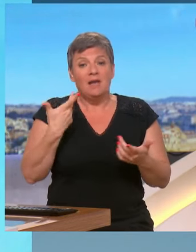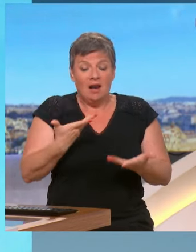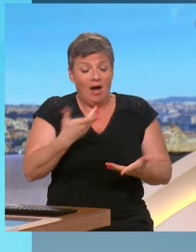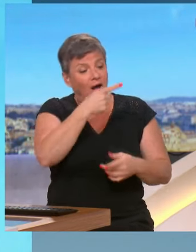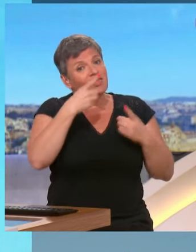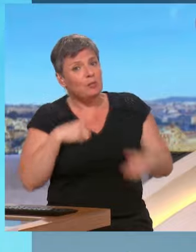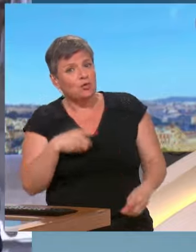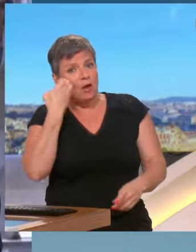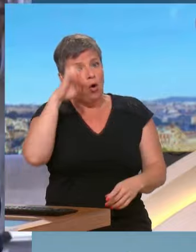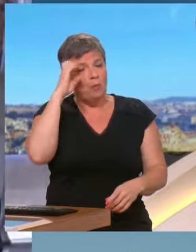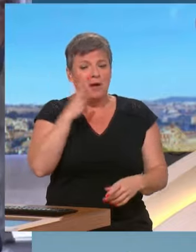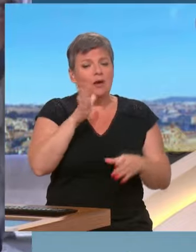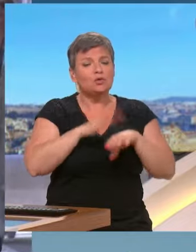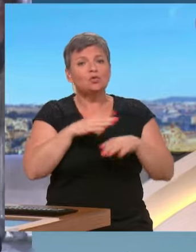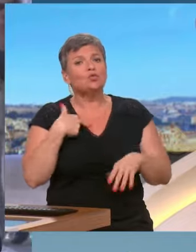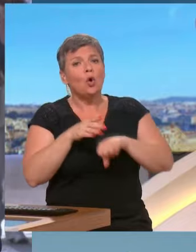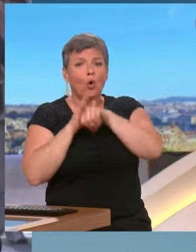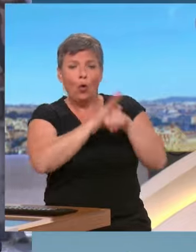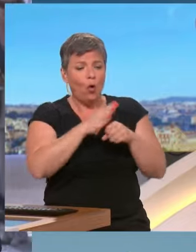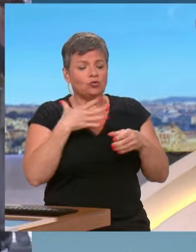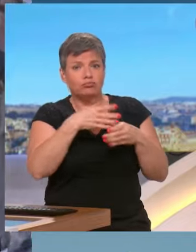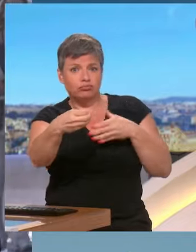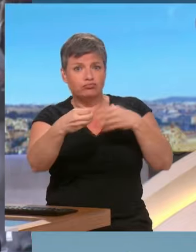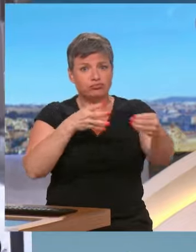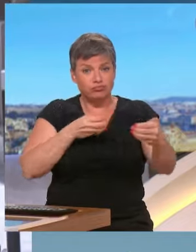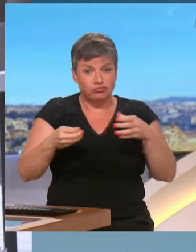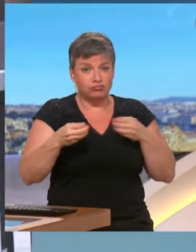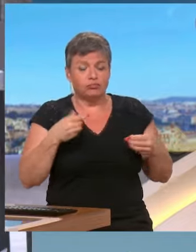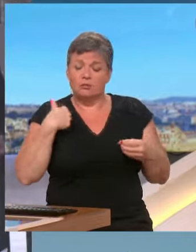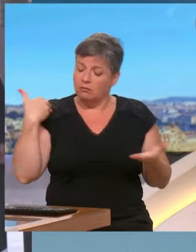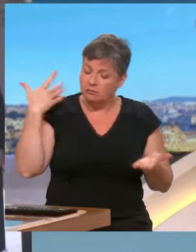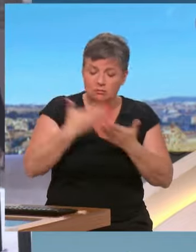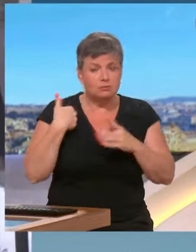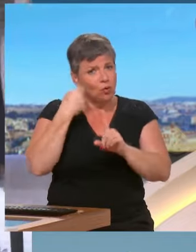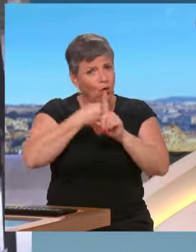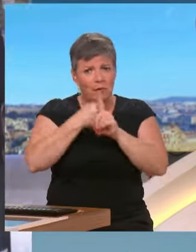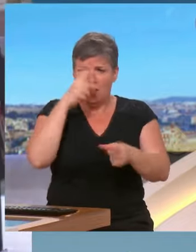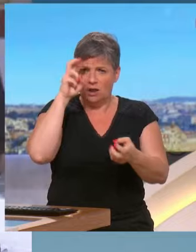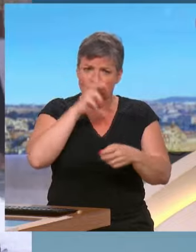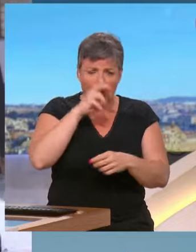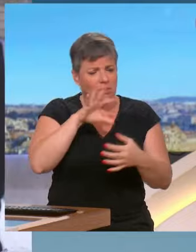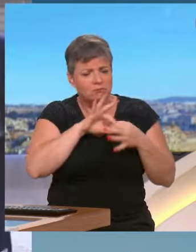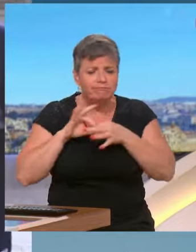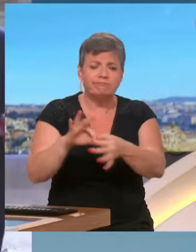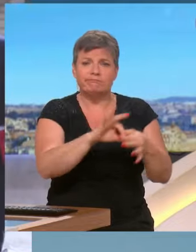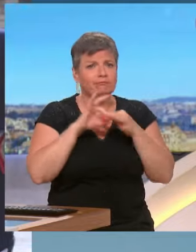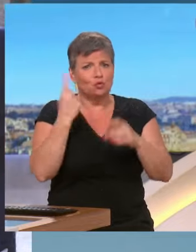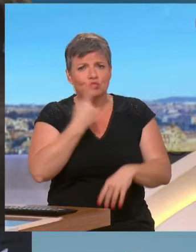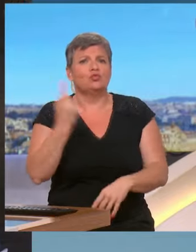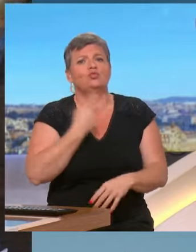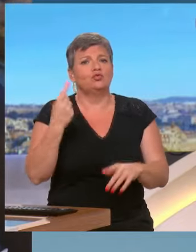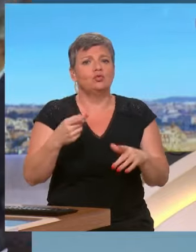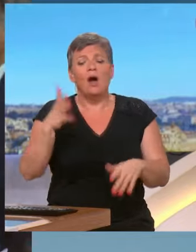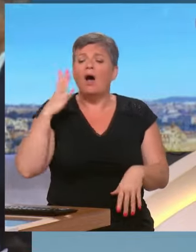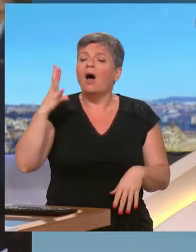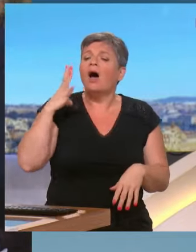ses couleurs à gauche. D'abord, ça a toujours été mon combat pour l'unité. Avant d'être élue au Parlement européen en 2019, je travaillais dans le